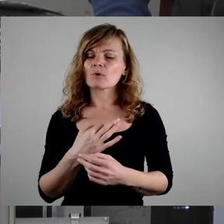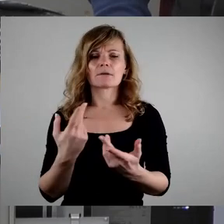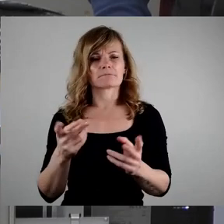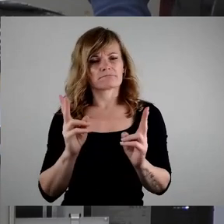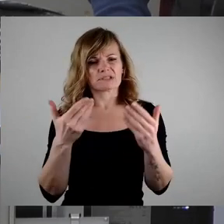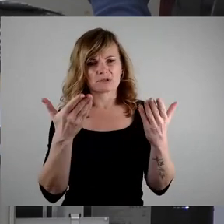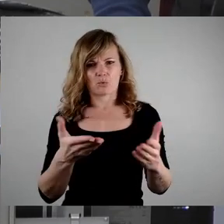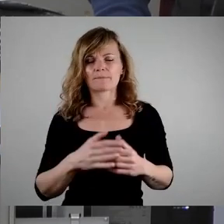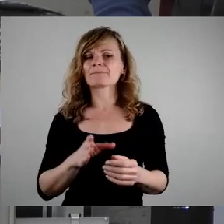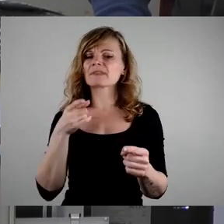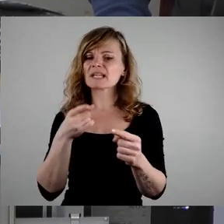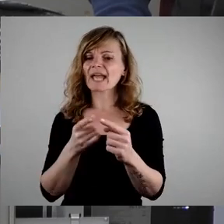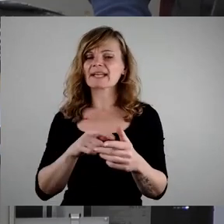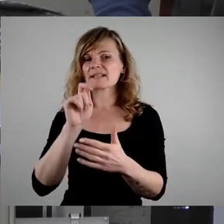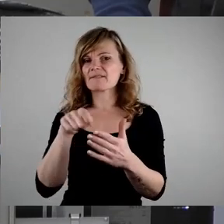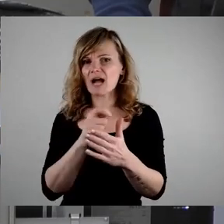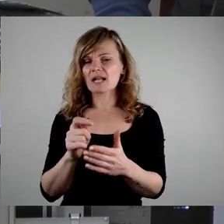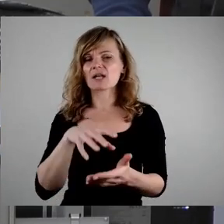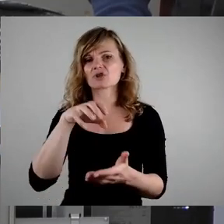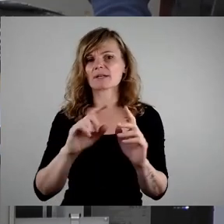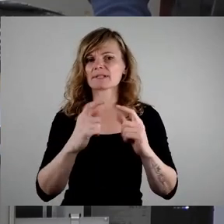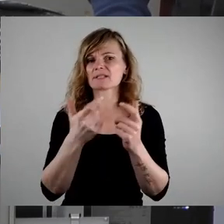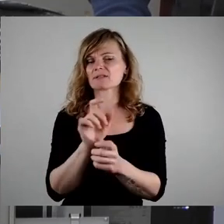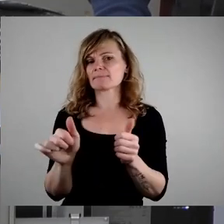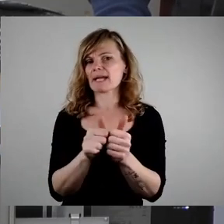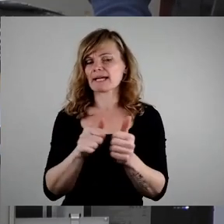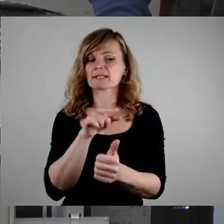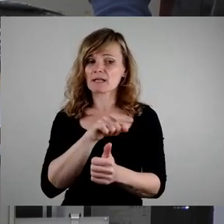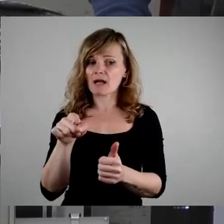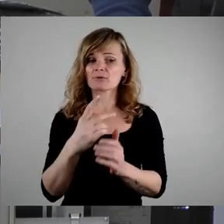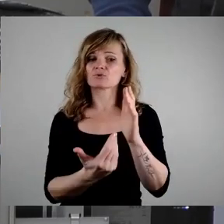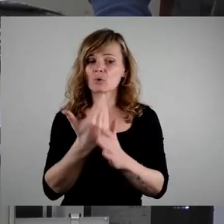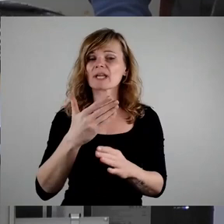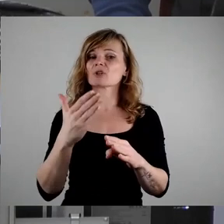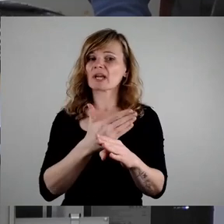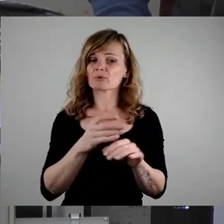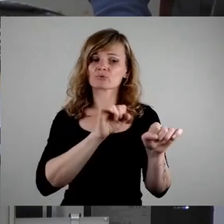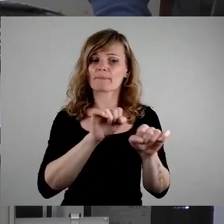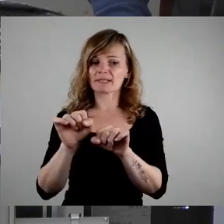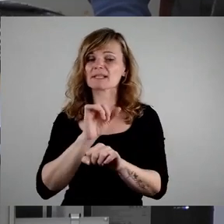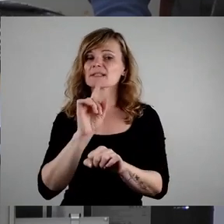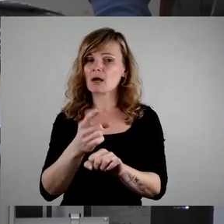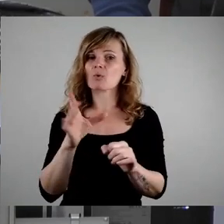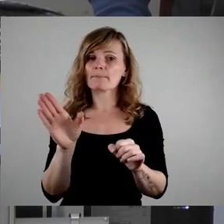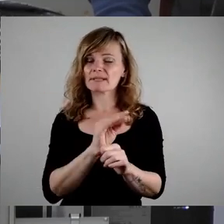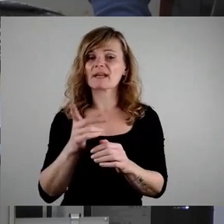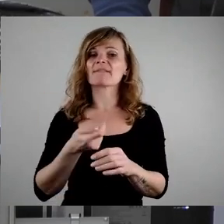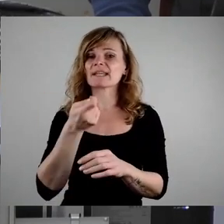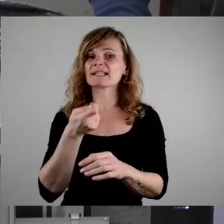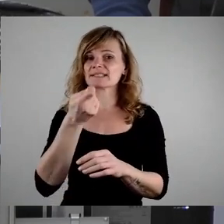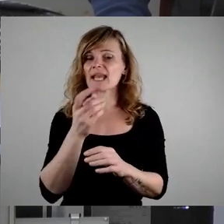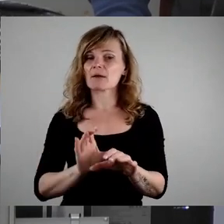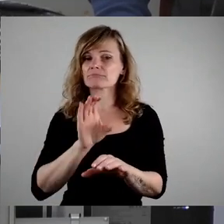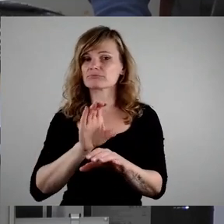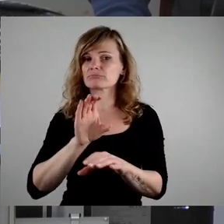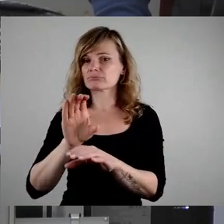direkt war der Stadtbezirksbeiräte mit neuen Entscheidungskompetenzen, aber auch mit einer finanziellen Ausstattung, die